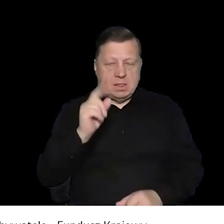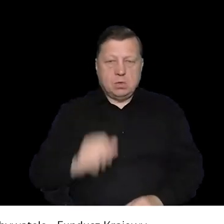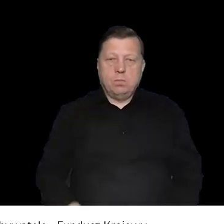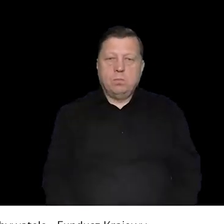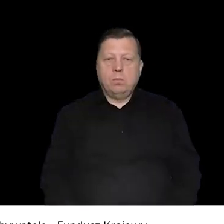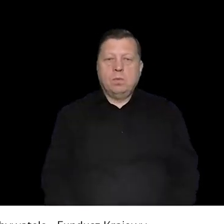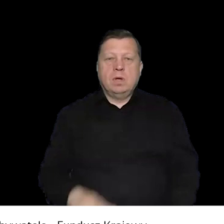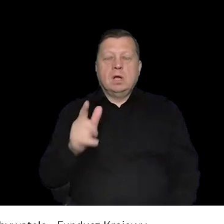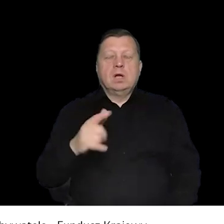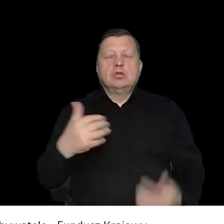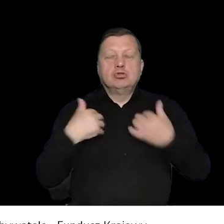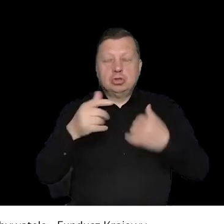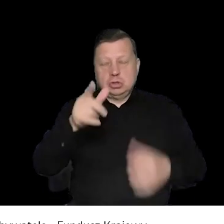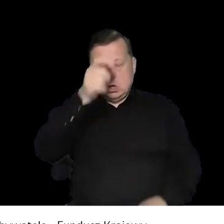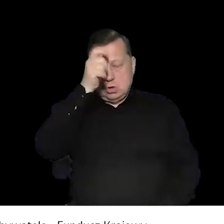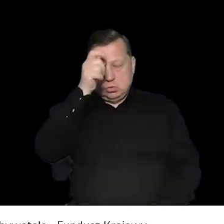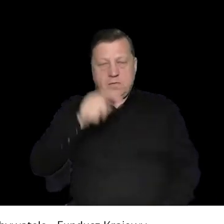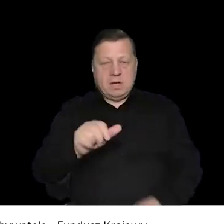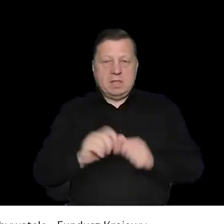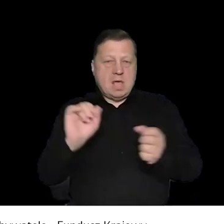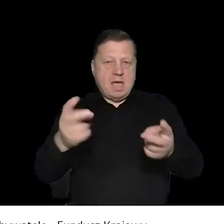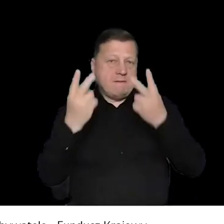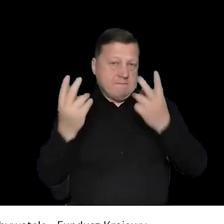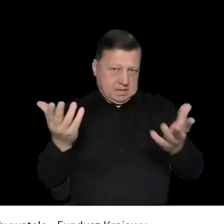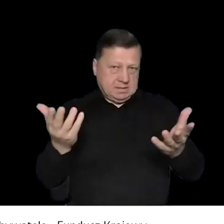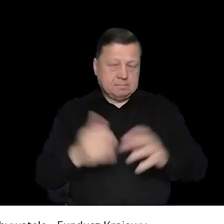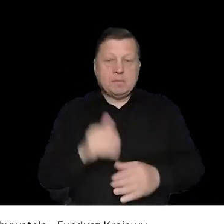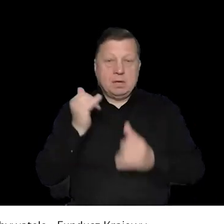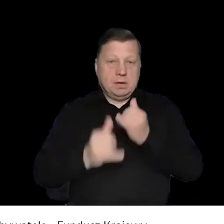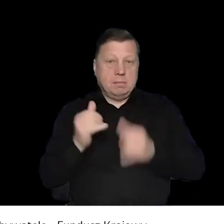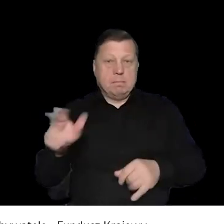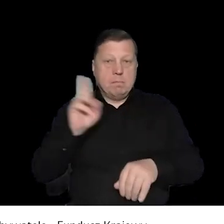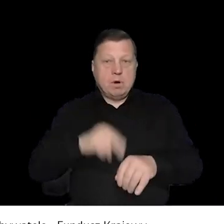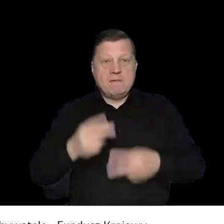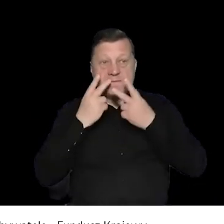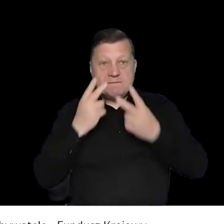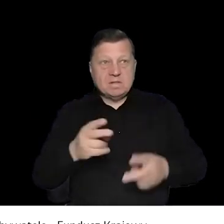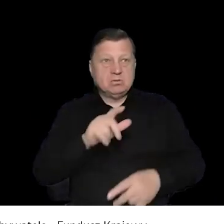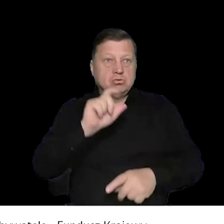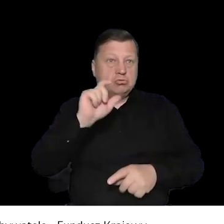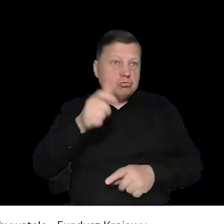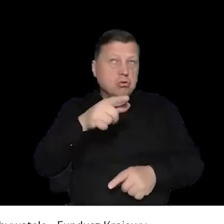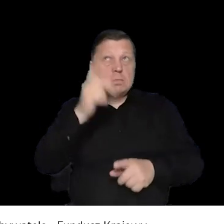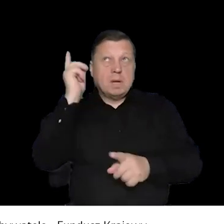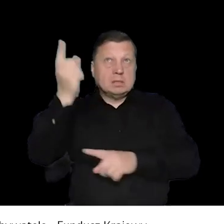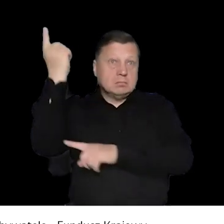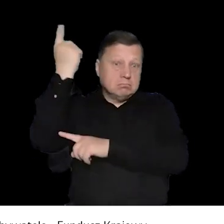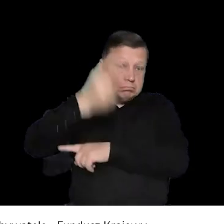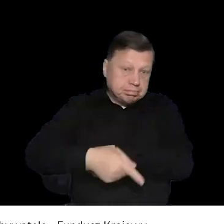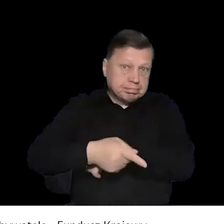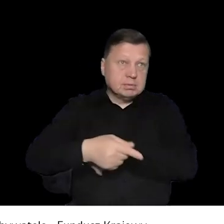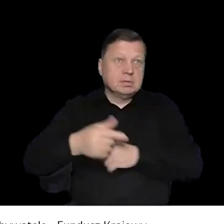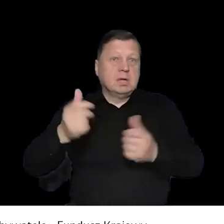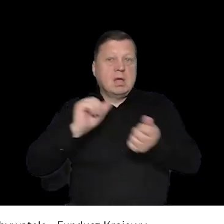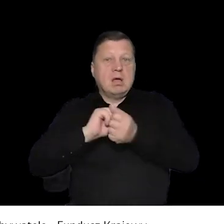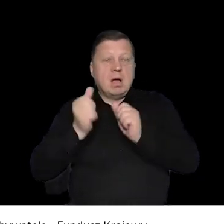Znaczy to są jakieś sytuacje szczególne, natomiast proszę pamiętać o jednej rzeczy, że zawsze jakby życie ludzkie jest najważniejszą wartością, tak?